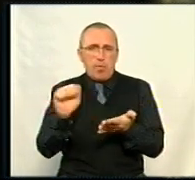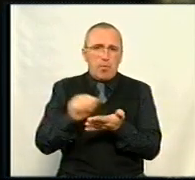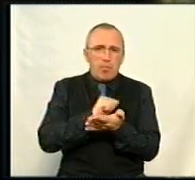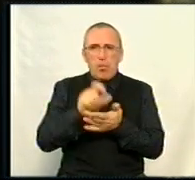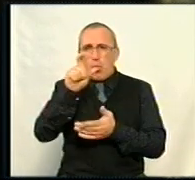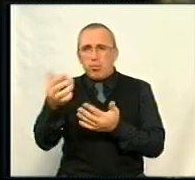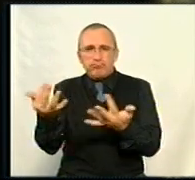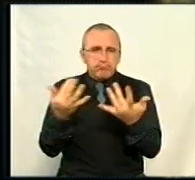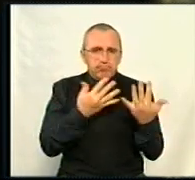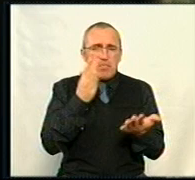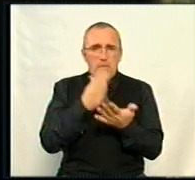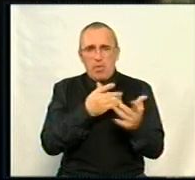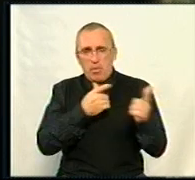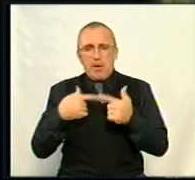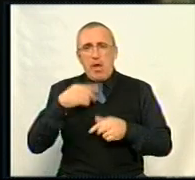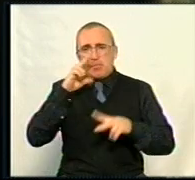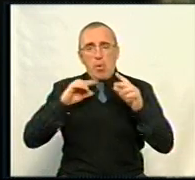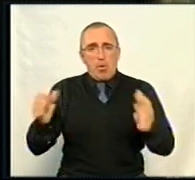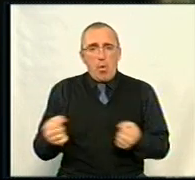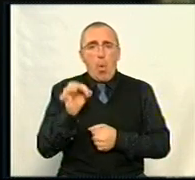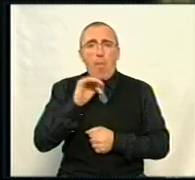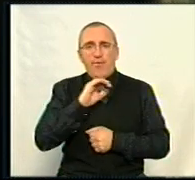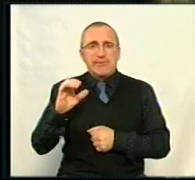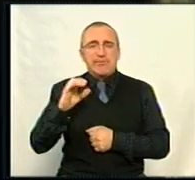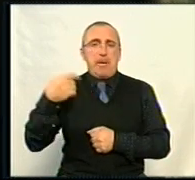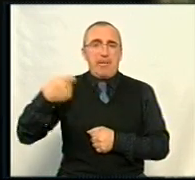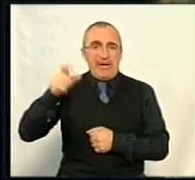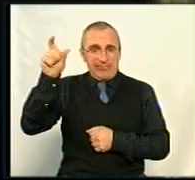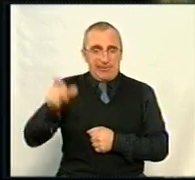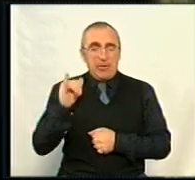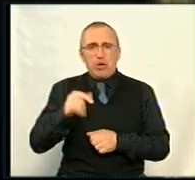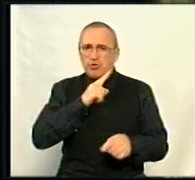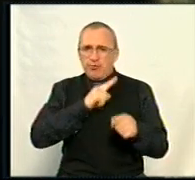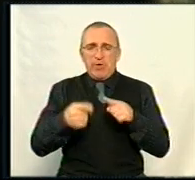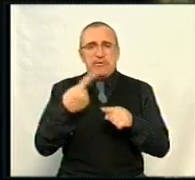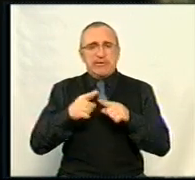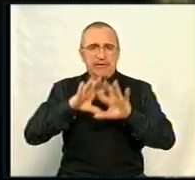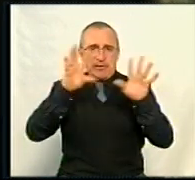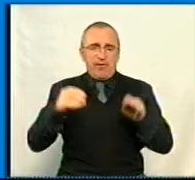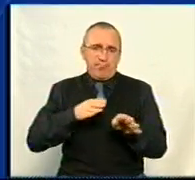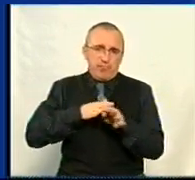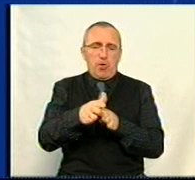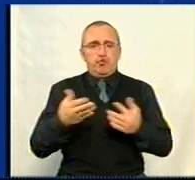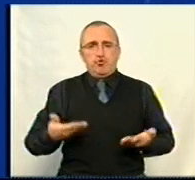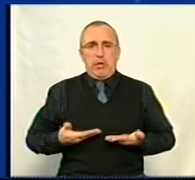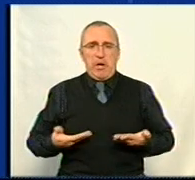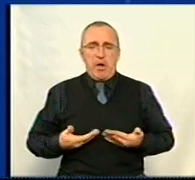кандидати. Я сподіваюся на підтримку Офісу Президента, і ми дуже швидко зможемо це втілити в життя.